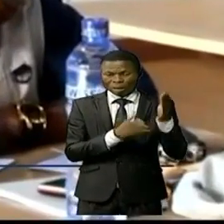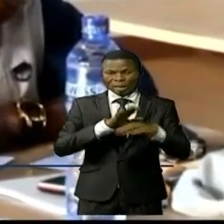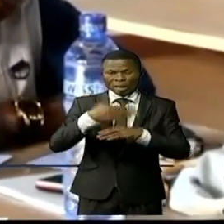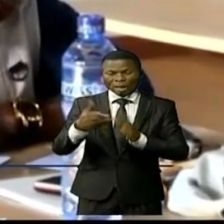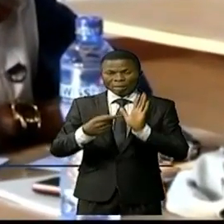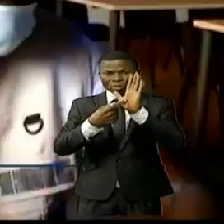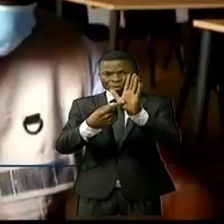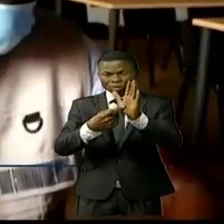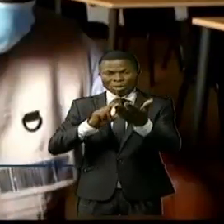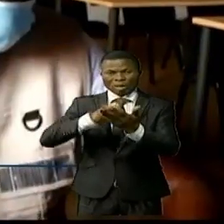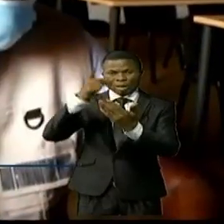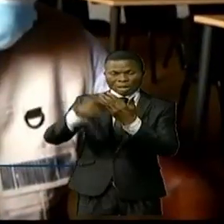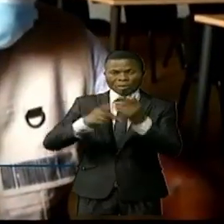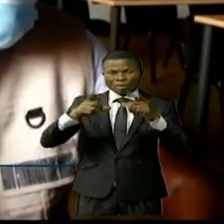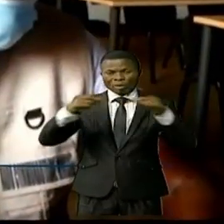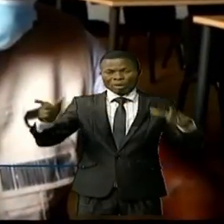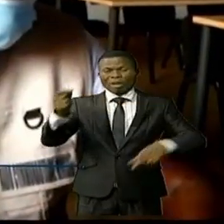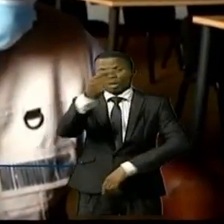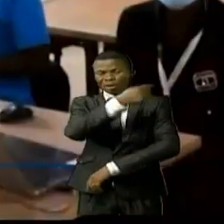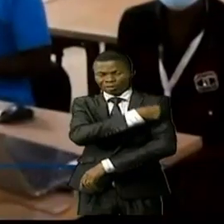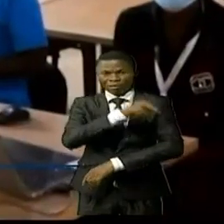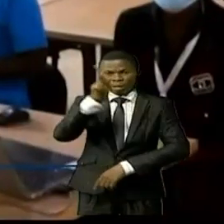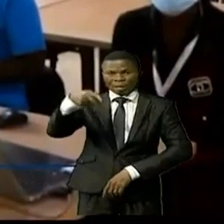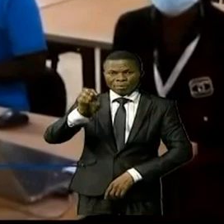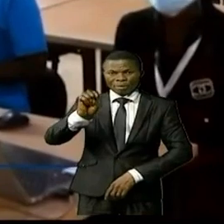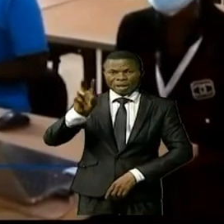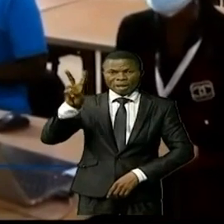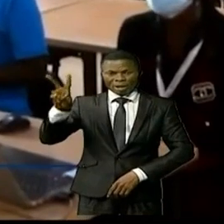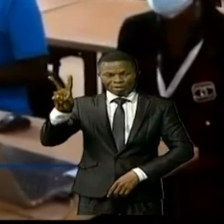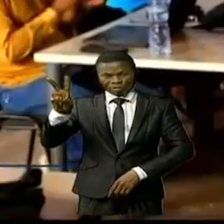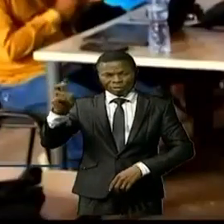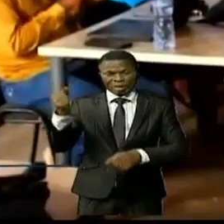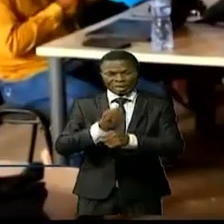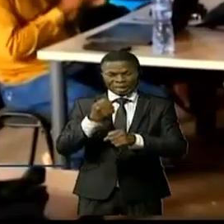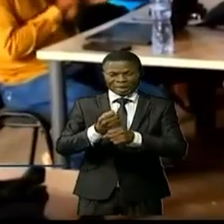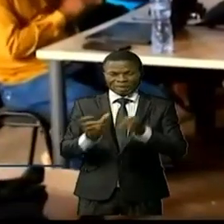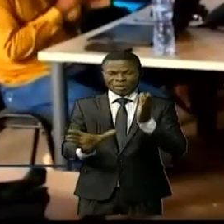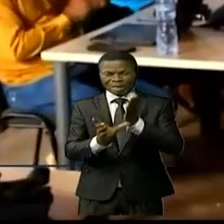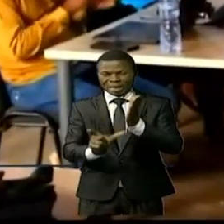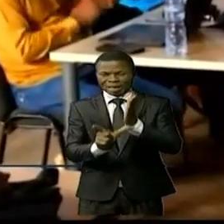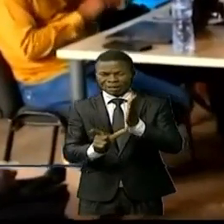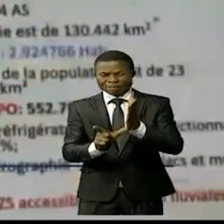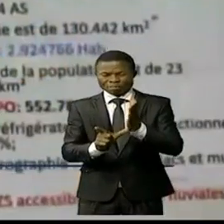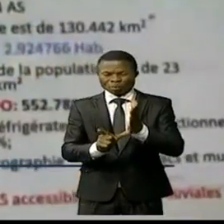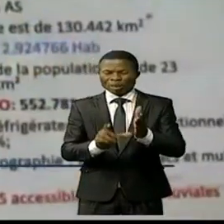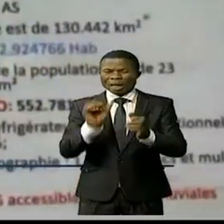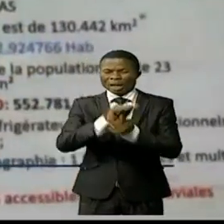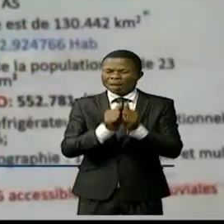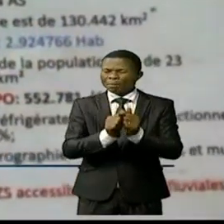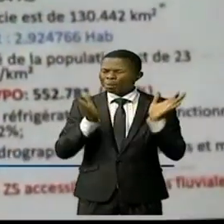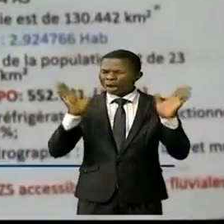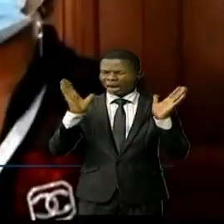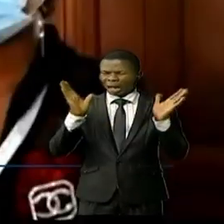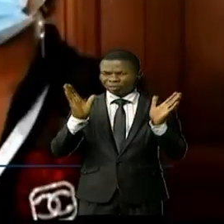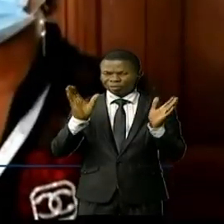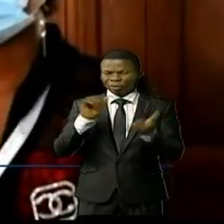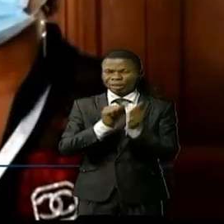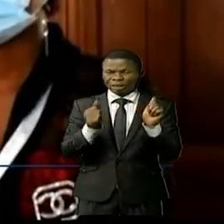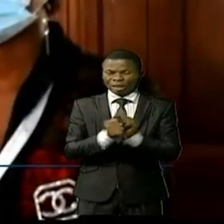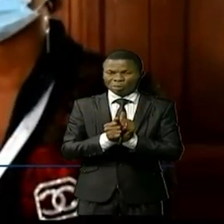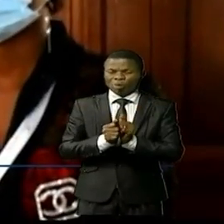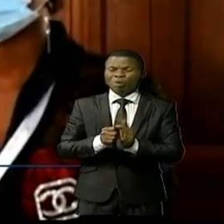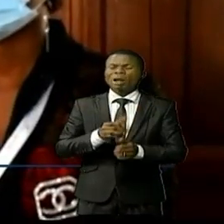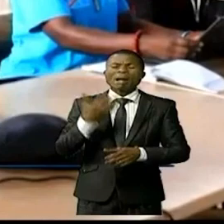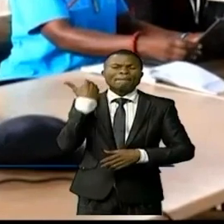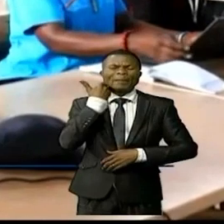présenté des programmes élargis de vaccination PEV, sans mission, sans stratégie ainsi que des défis majeurs en termes notamment de persistance d'un